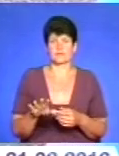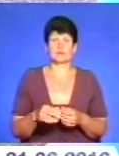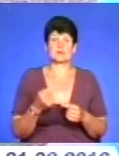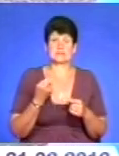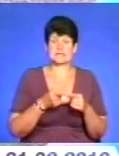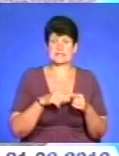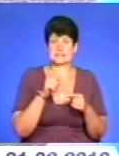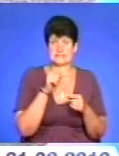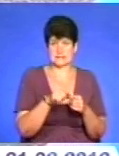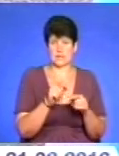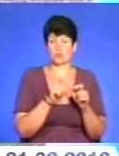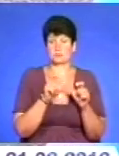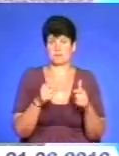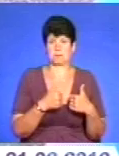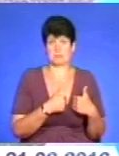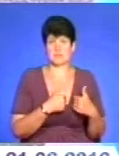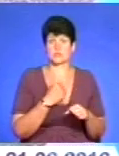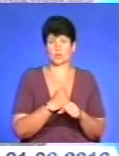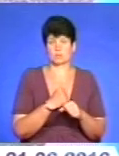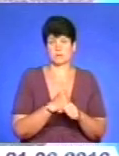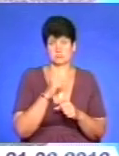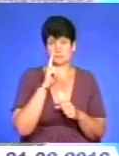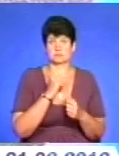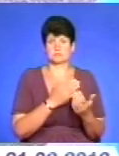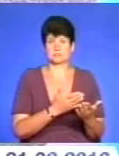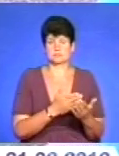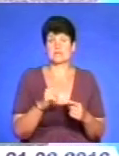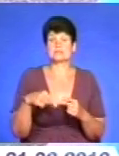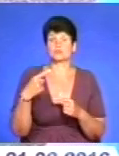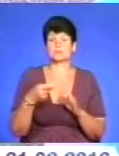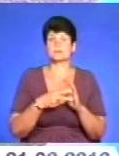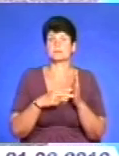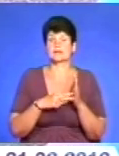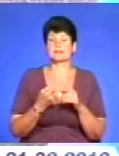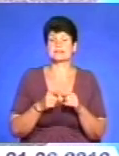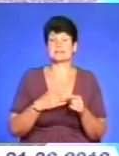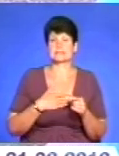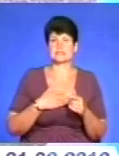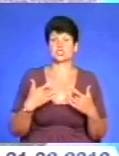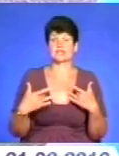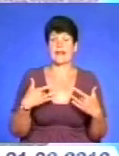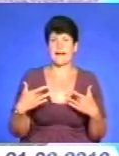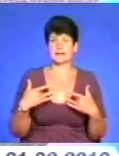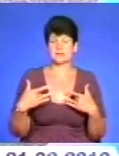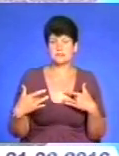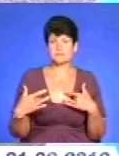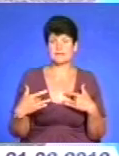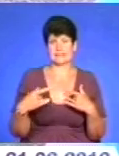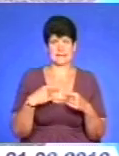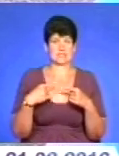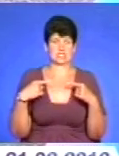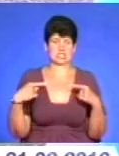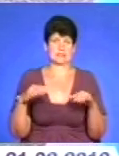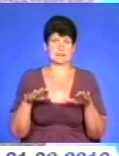об'єкт ми зробили доступним. Слідуючі мої плани – наш обласний драмтеатр. Ну і такі публічні